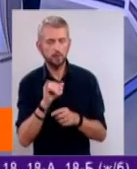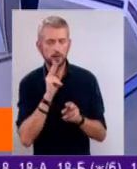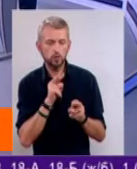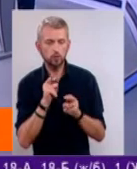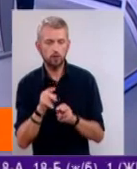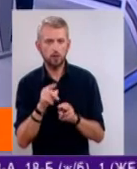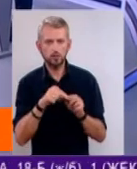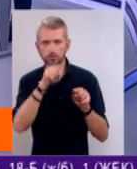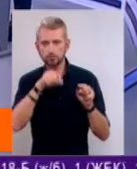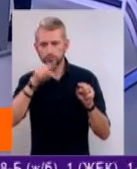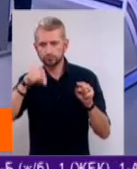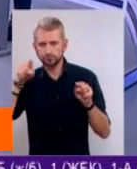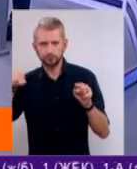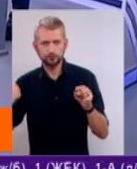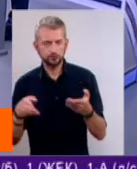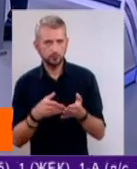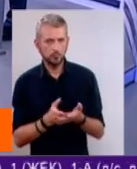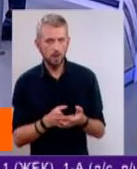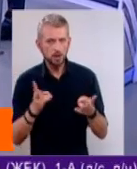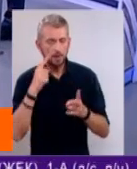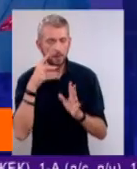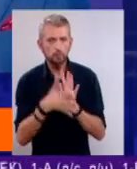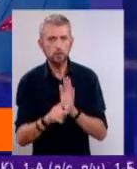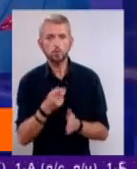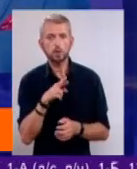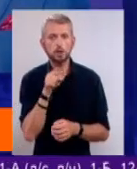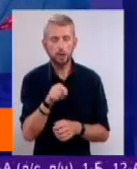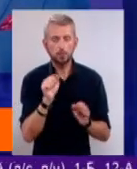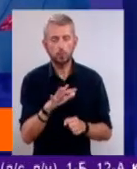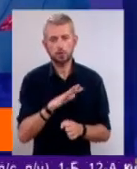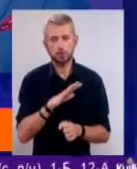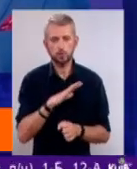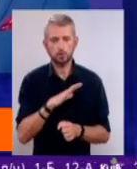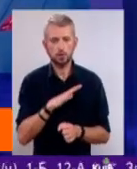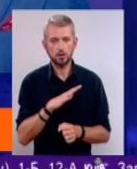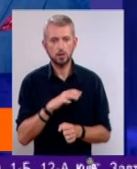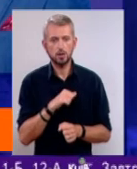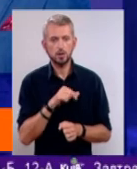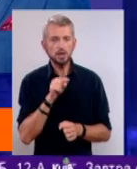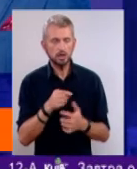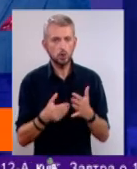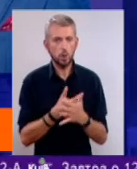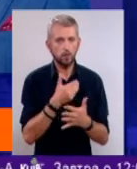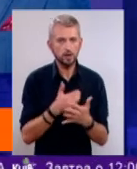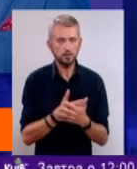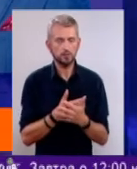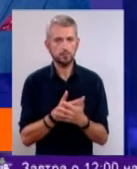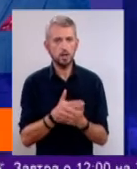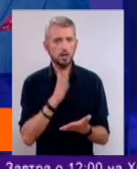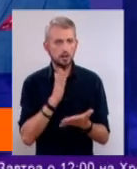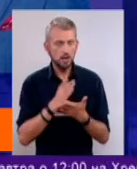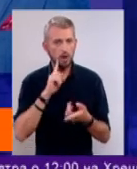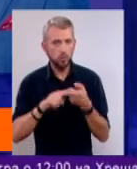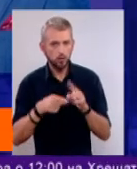слідкувати за рухами цих криптовалют. Тому треба зрозуміти, що для тебе може бути важливим. І саме ці новини, є